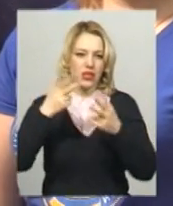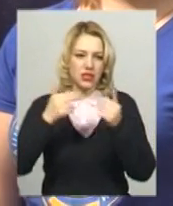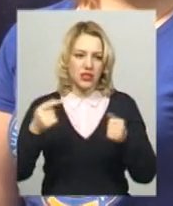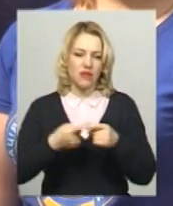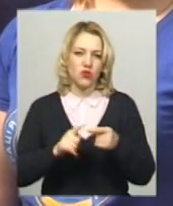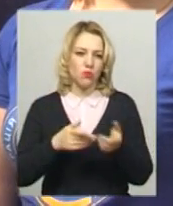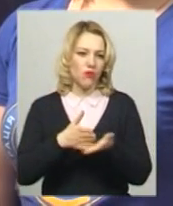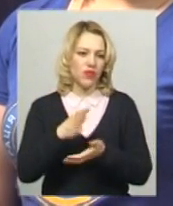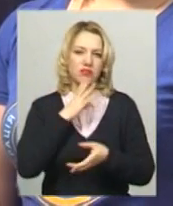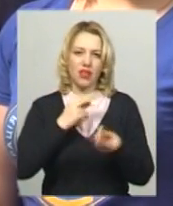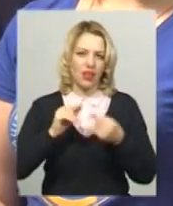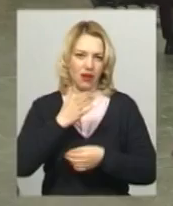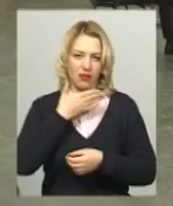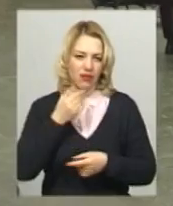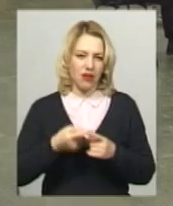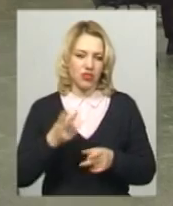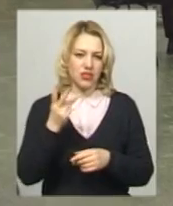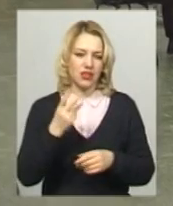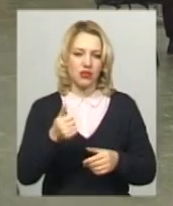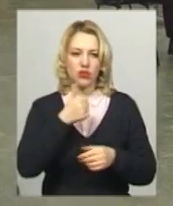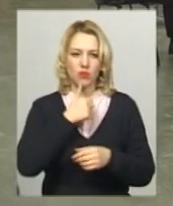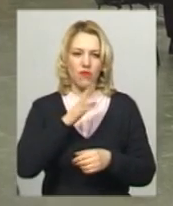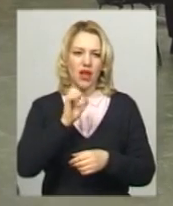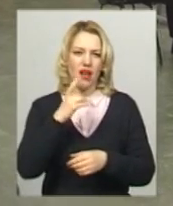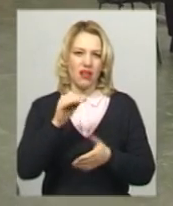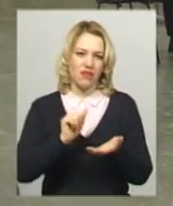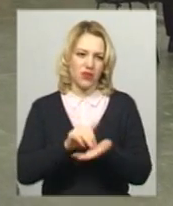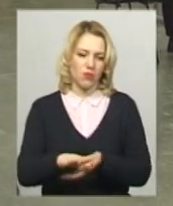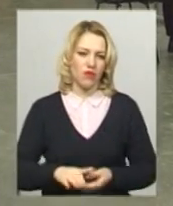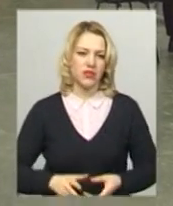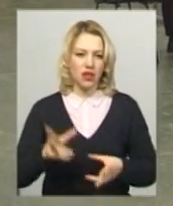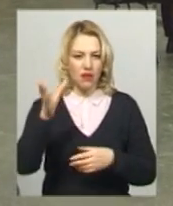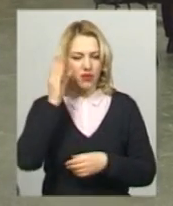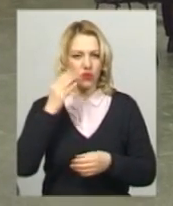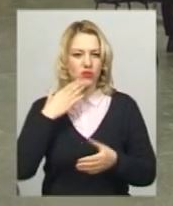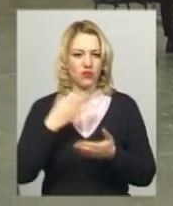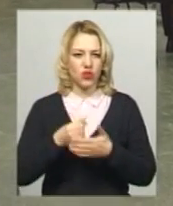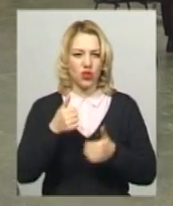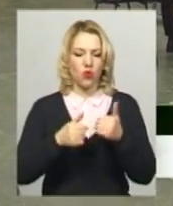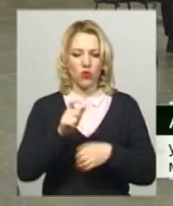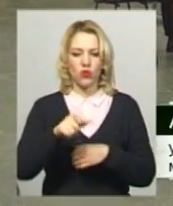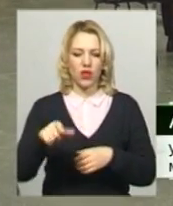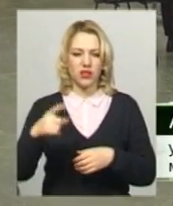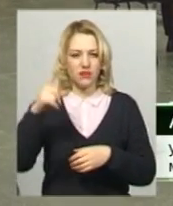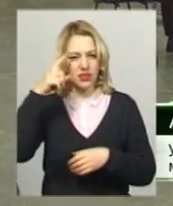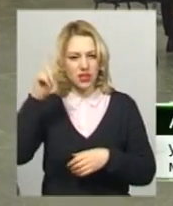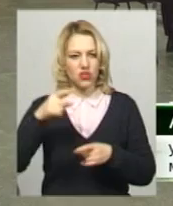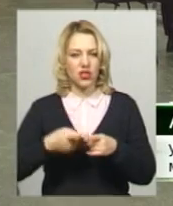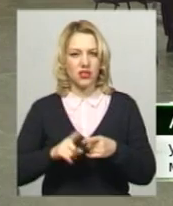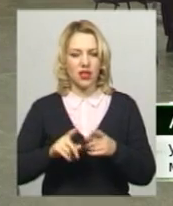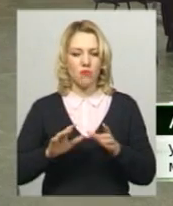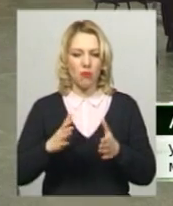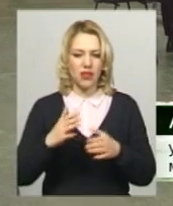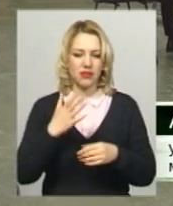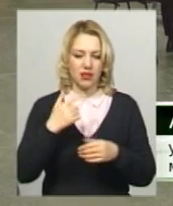виді вона не найкраща. Від третьої спроби Анна Бежевець відмовилась. Враховуючи своїх конкуренцій, знаючи, що на даний момент я